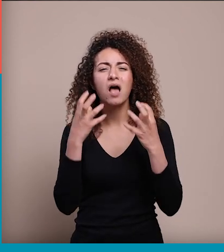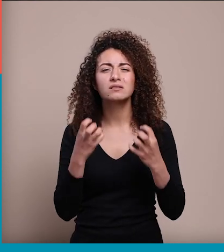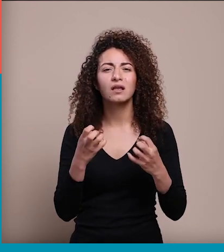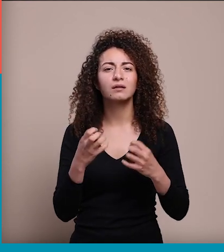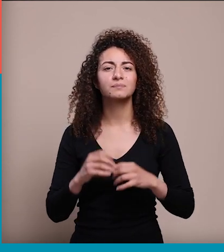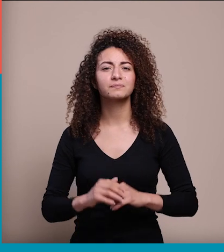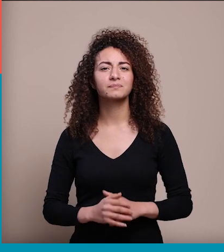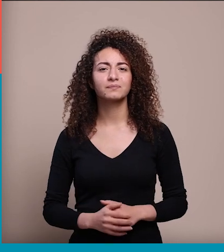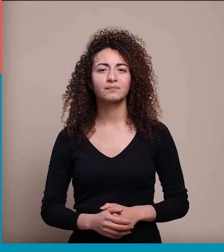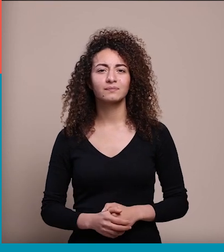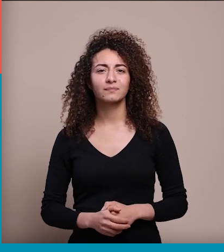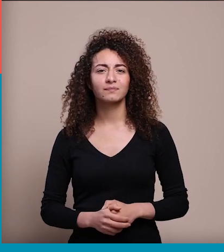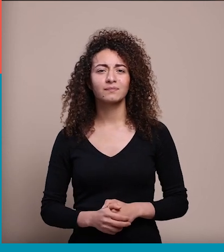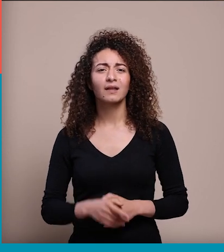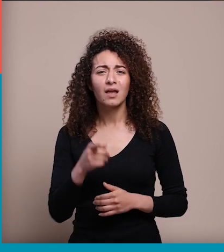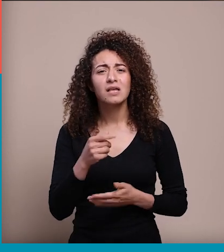فيانو هيك